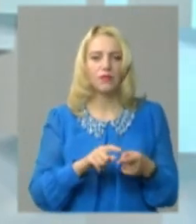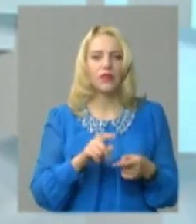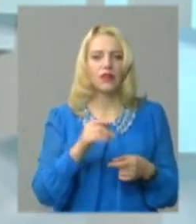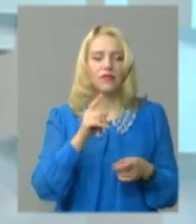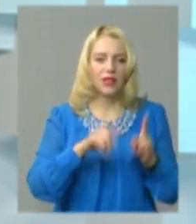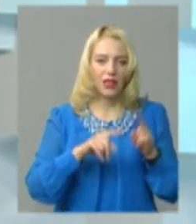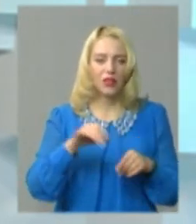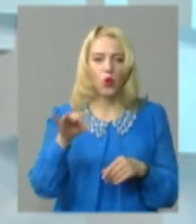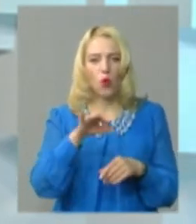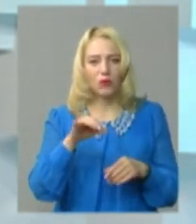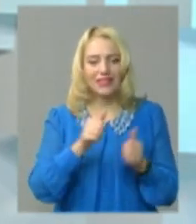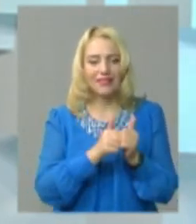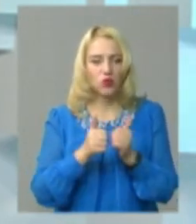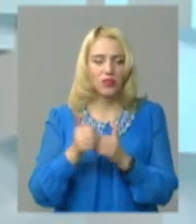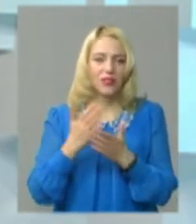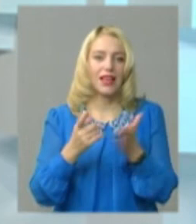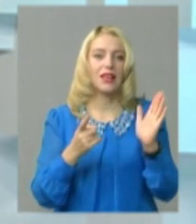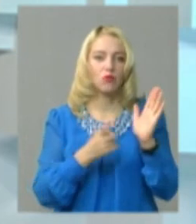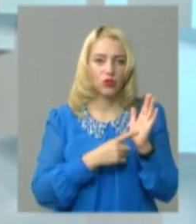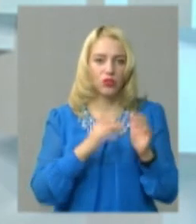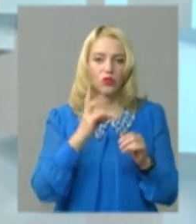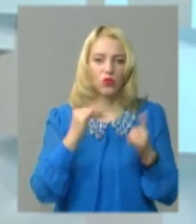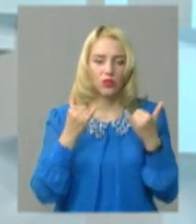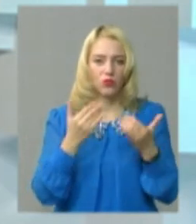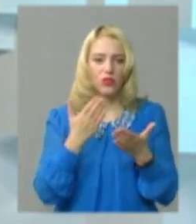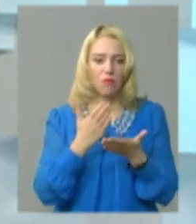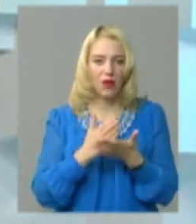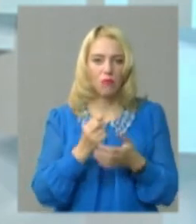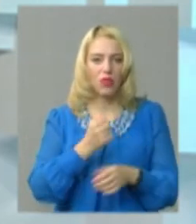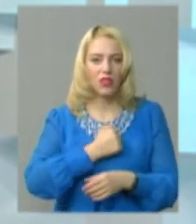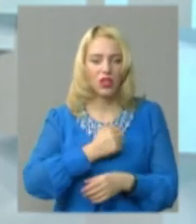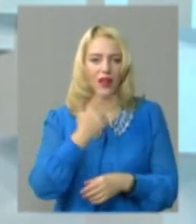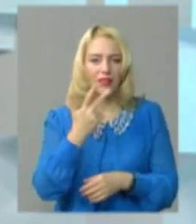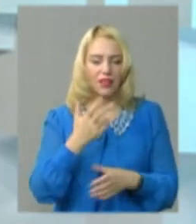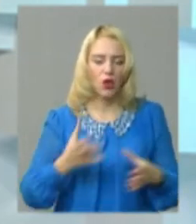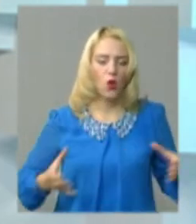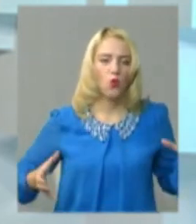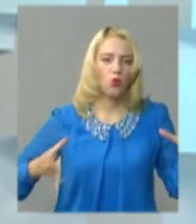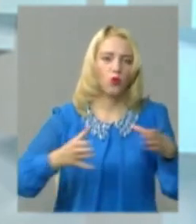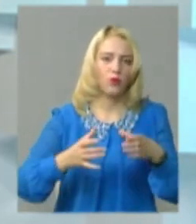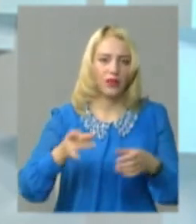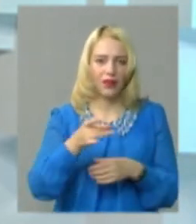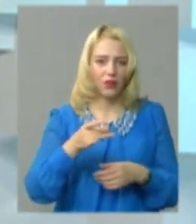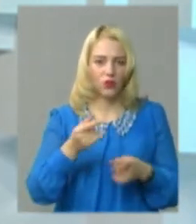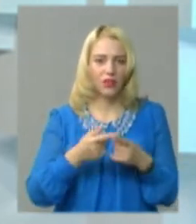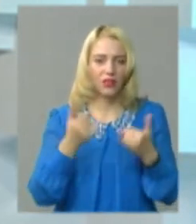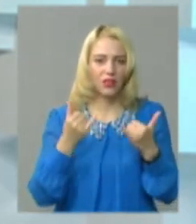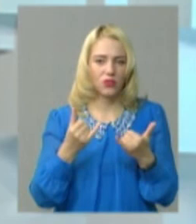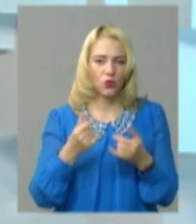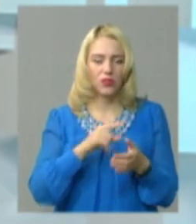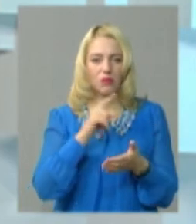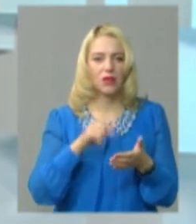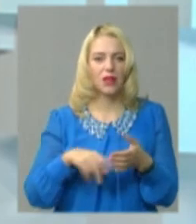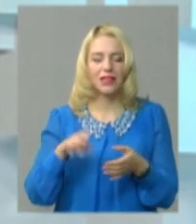хоча в деяких областях, сусідах і по шість, але ми на сьогодні маємо, на жаль, маємо три укрупнених райони, і на сьогодні